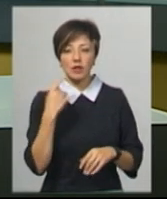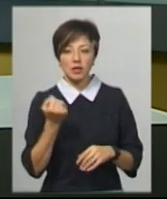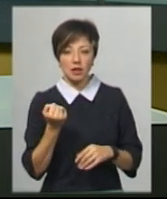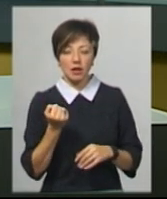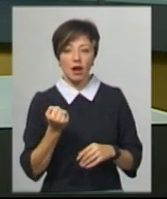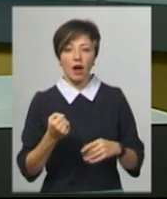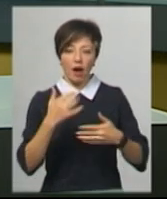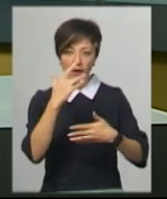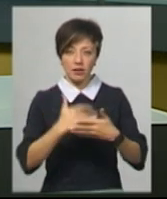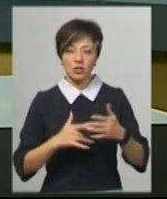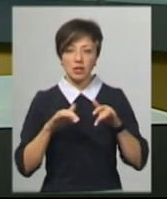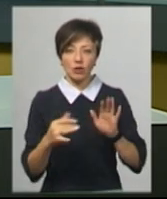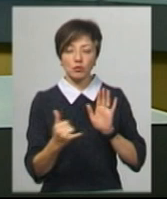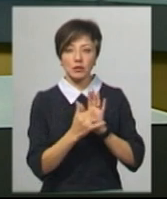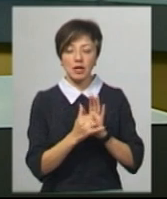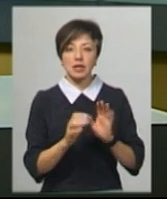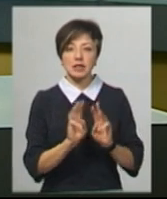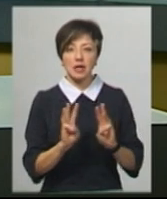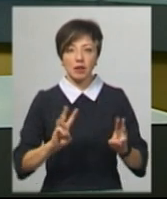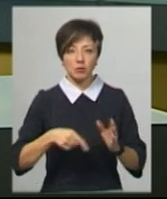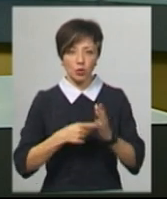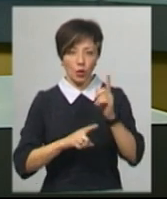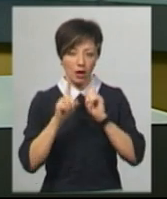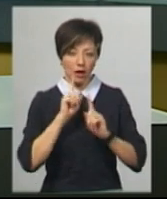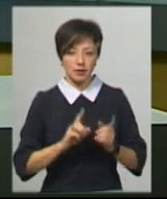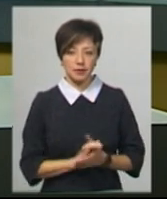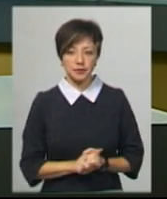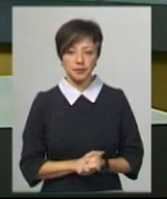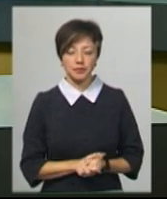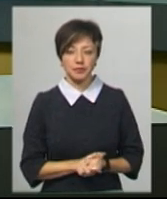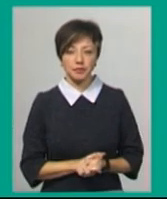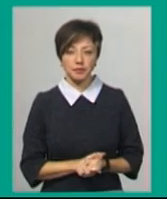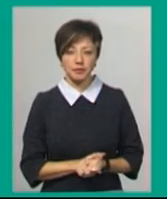Афіша заходів буде розміщена на сайті Хмельницької міської ради, додає Артем Ромасюков.